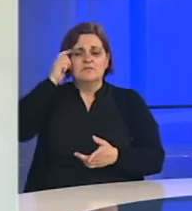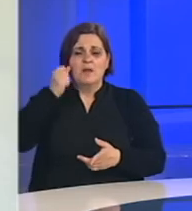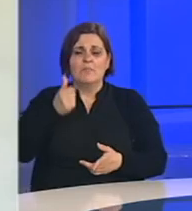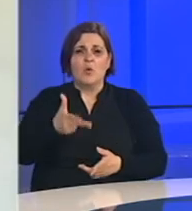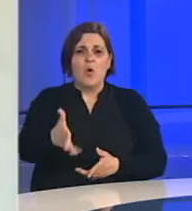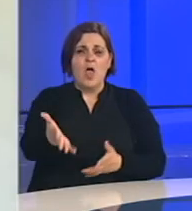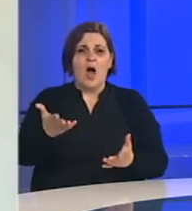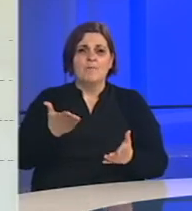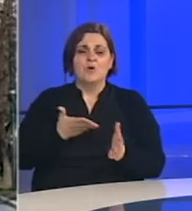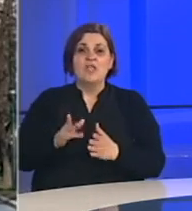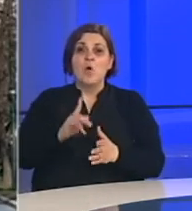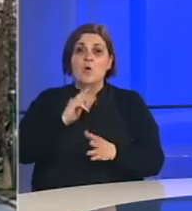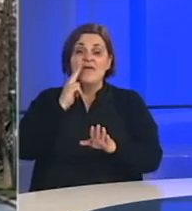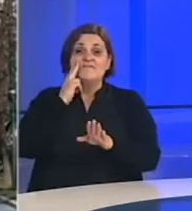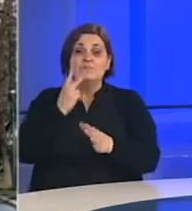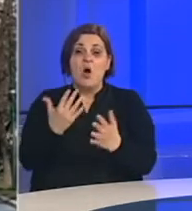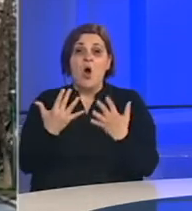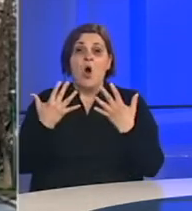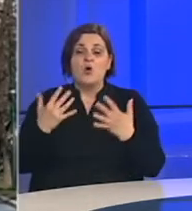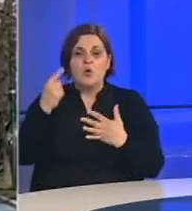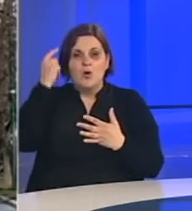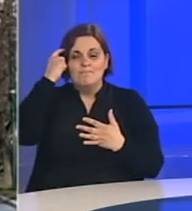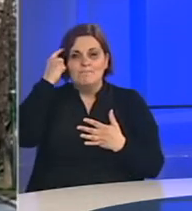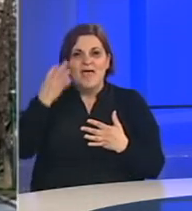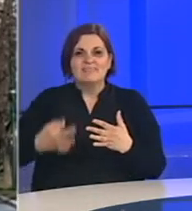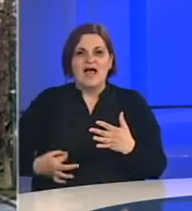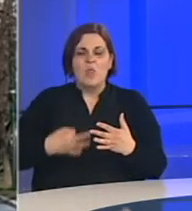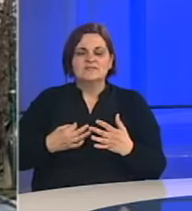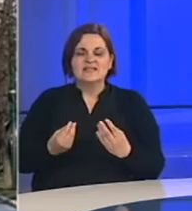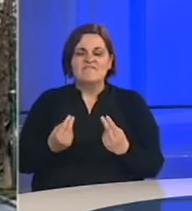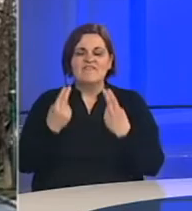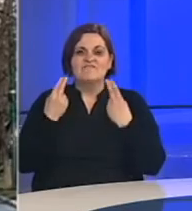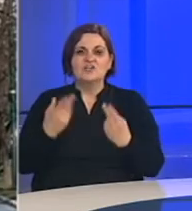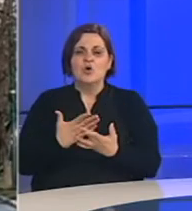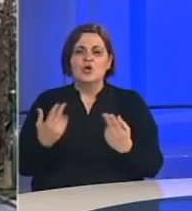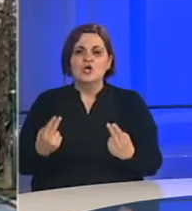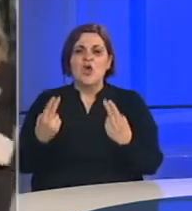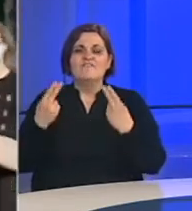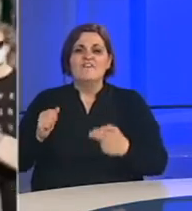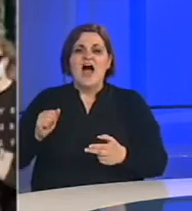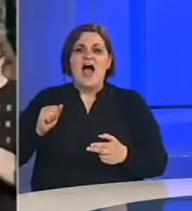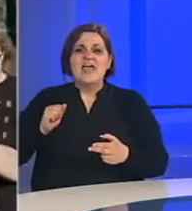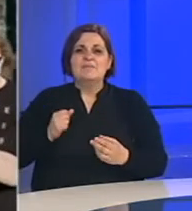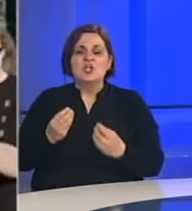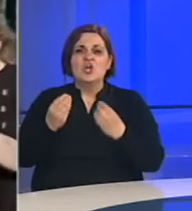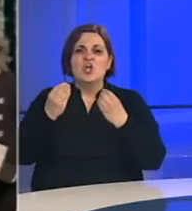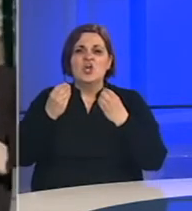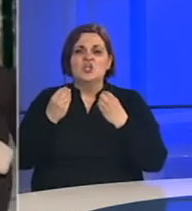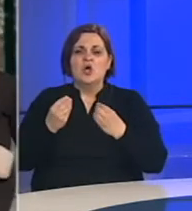situacija po redu u kojoj vidimo koliko je mentalno zdravlje ljudi važno koliko je važno imati uspostavljen